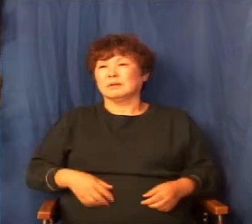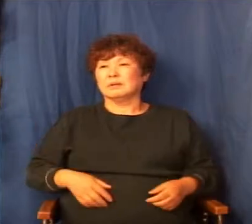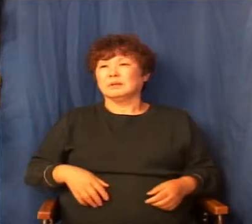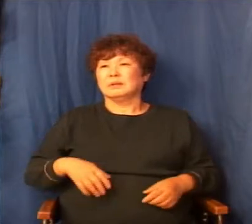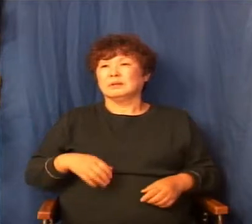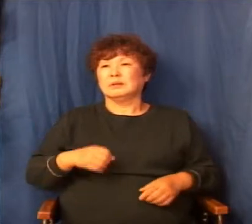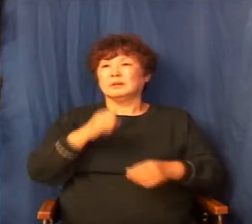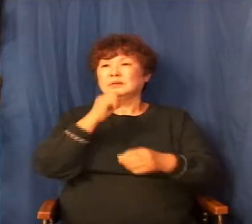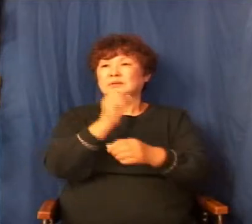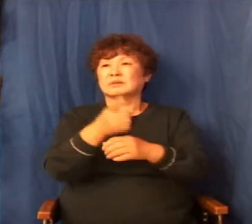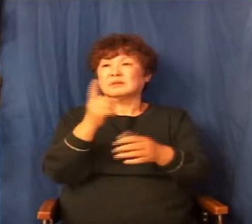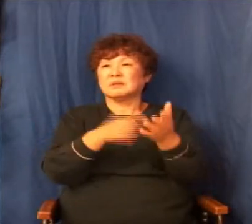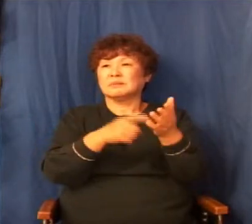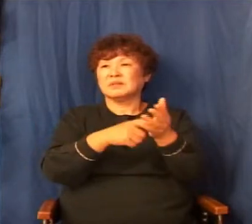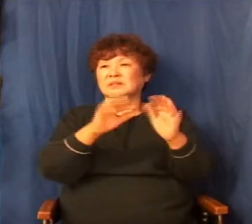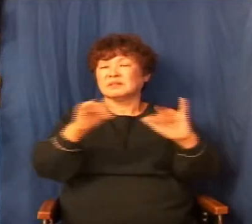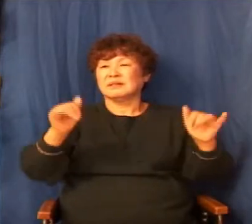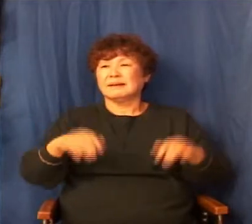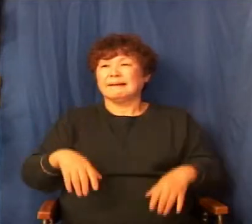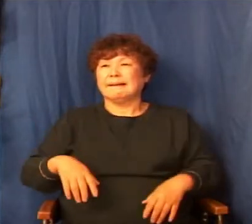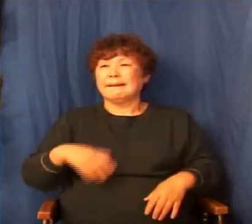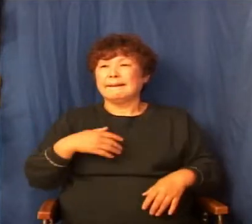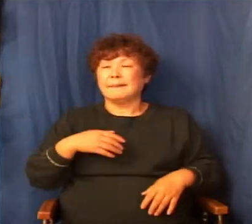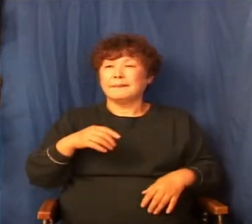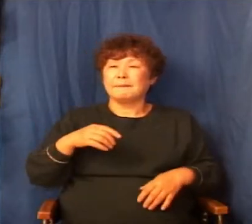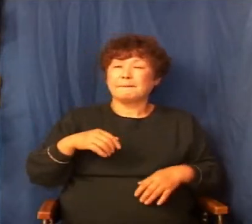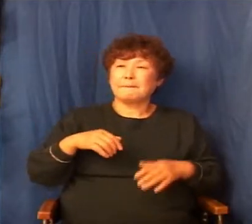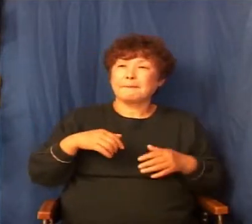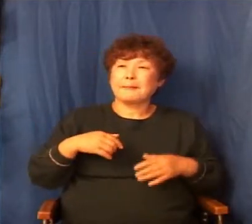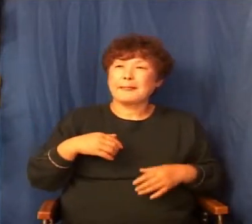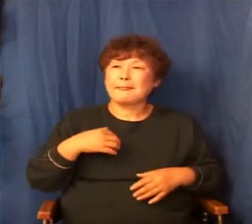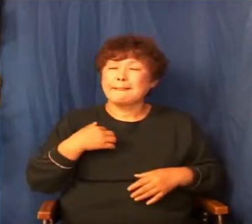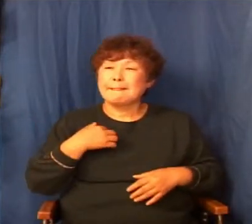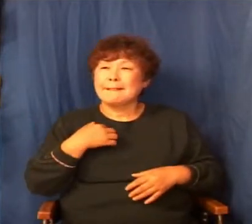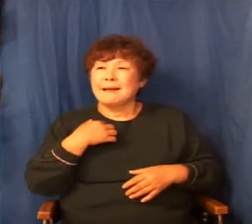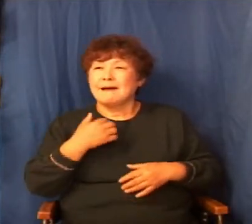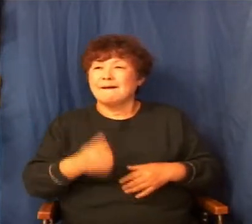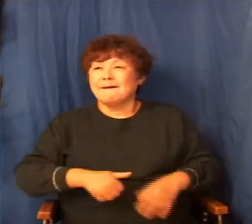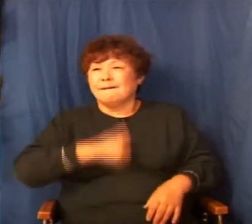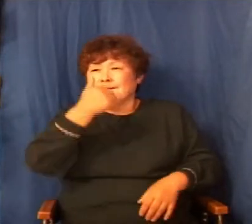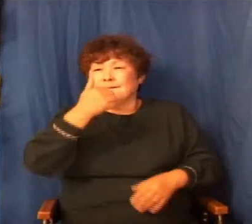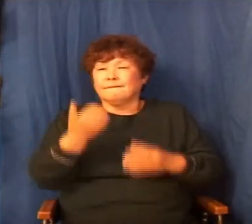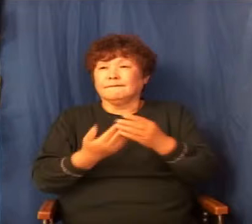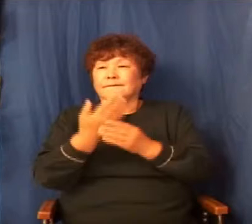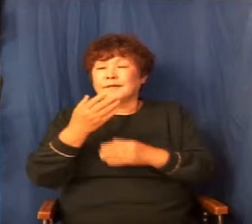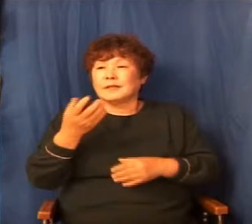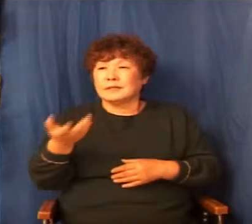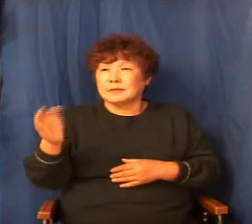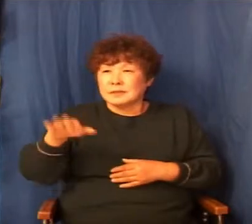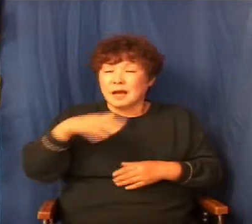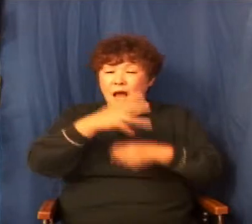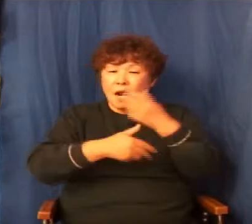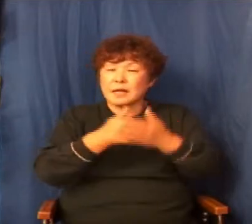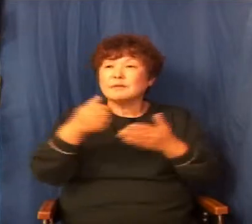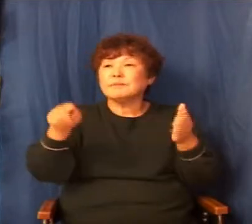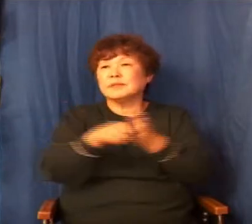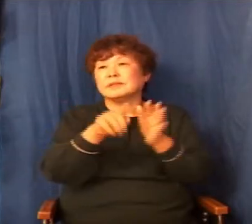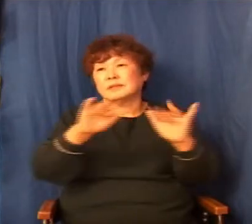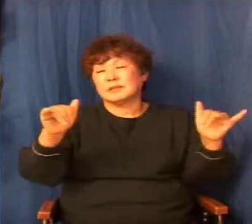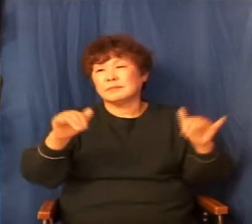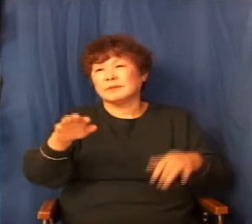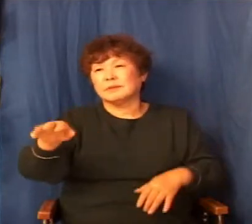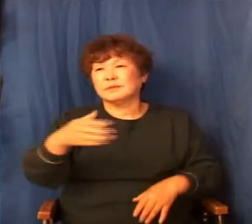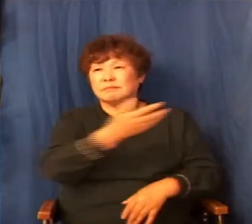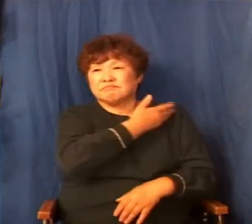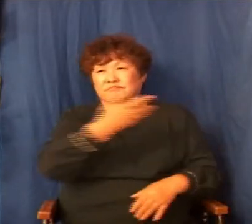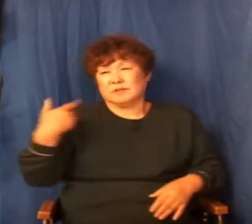사람은 속이 타겠지만 하나님을 믿는 사람은 그것마저도 여유있게 받아야 될